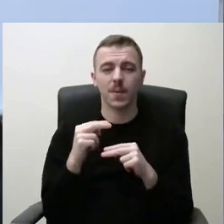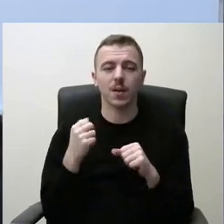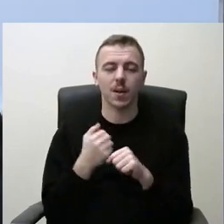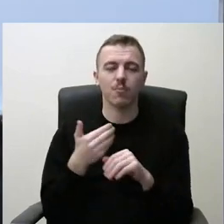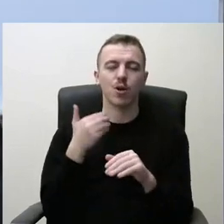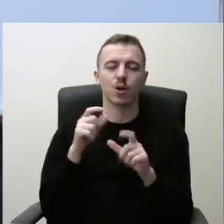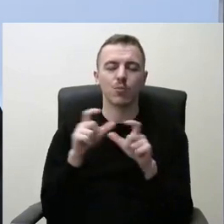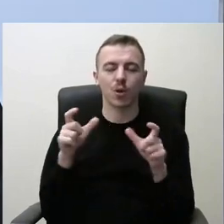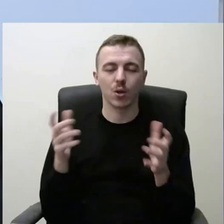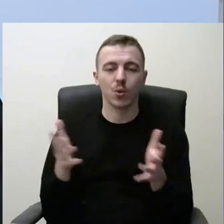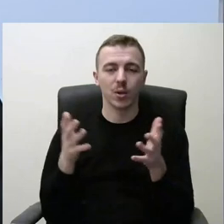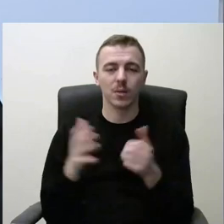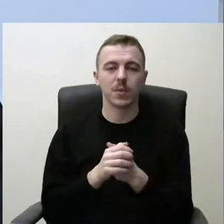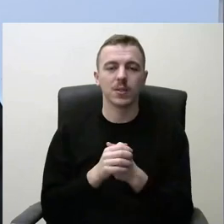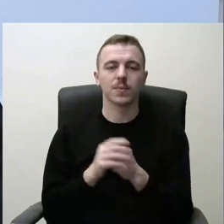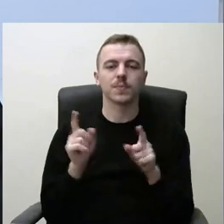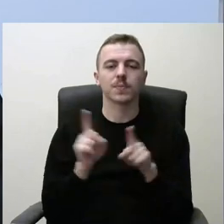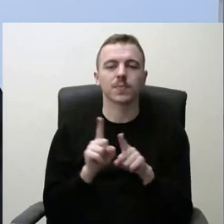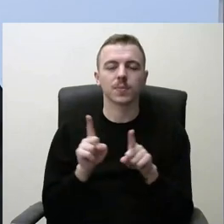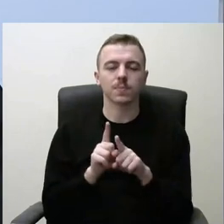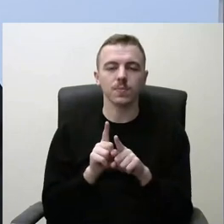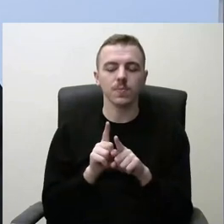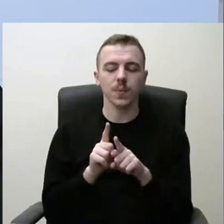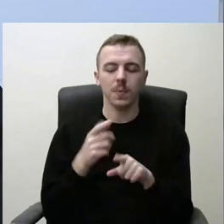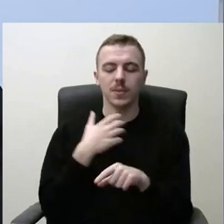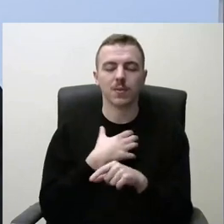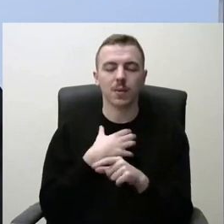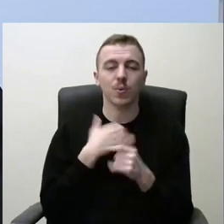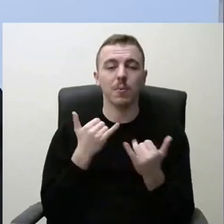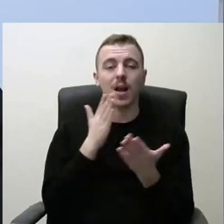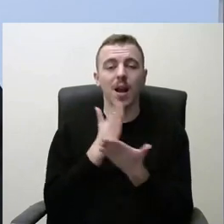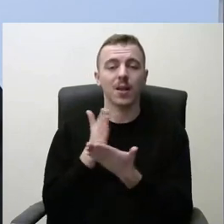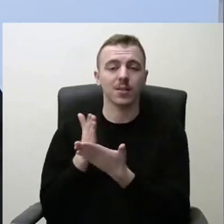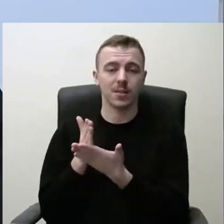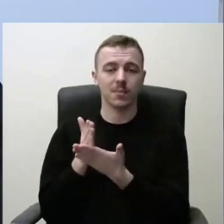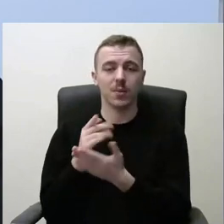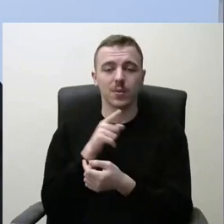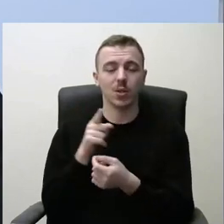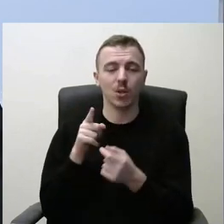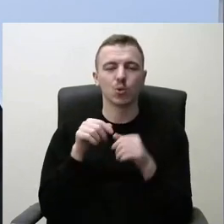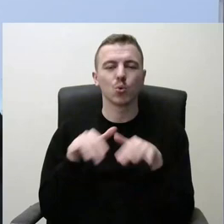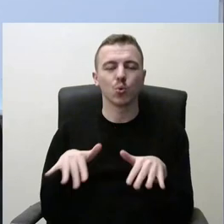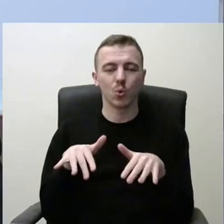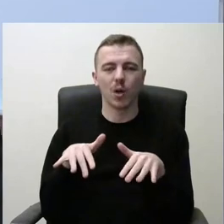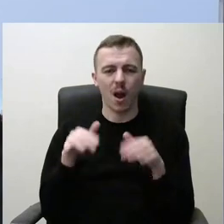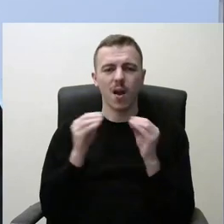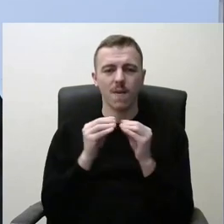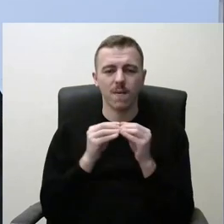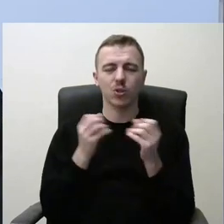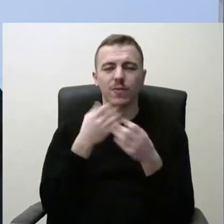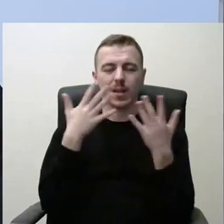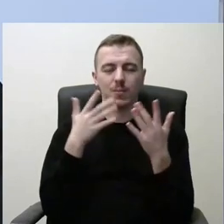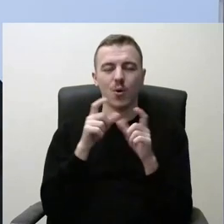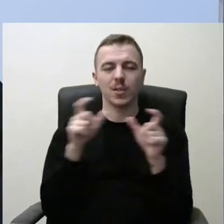mokykliniam ūkdymui. Taip pat labai svarbu ir esamos struktūros švietimo įstaigų.